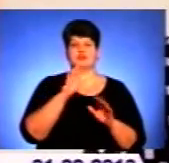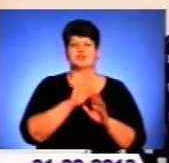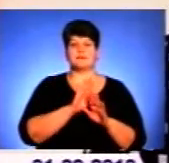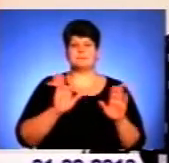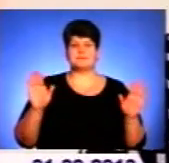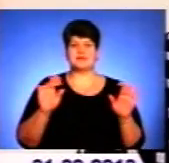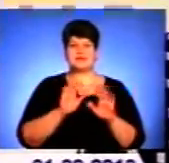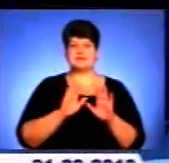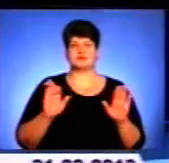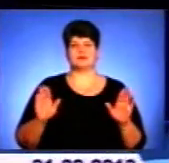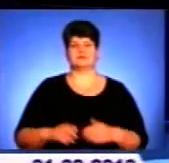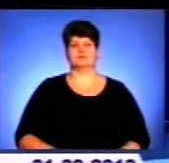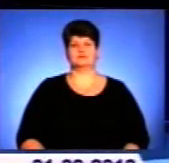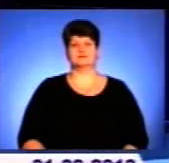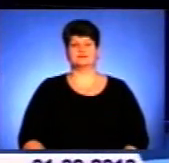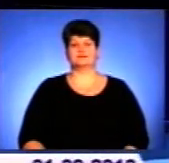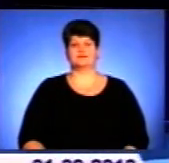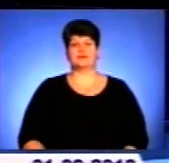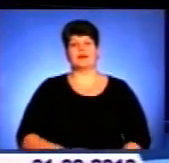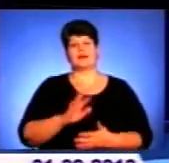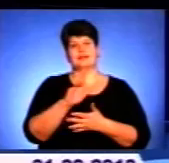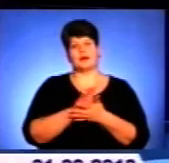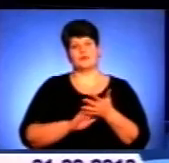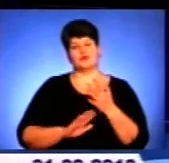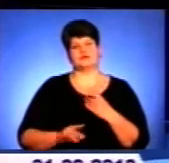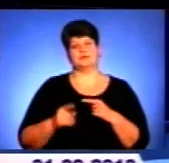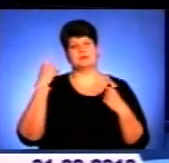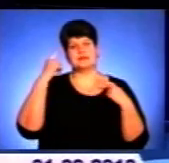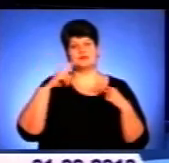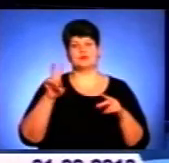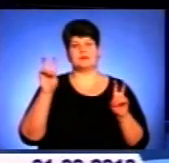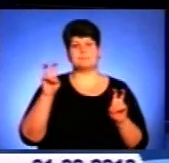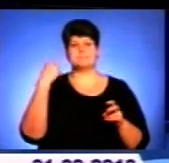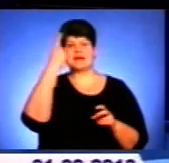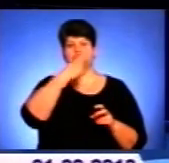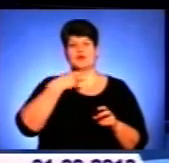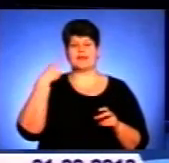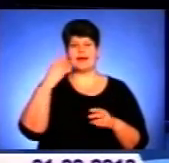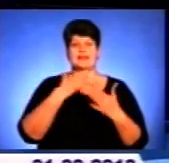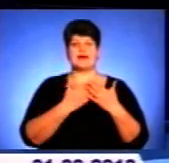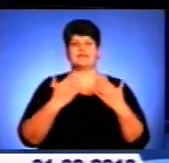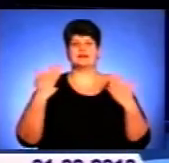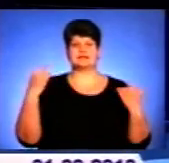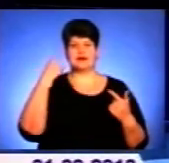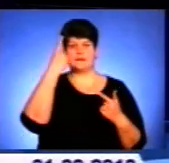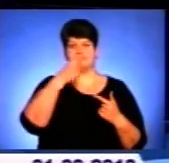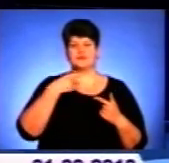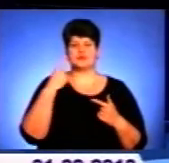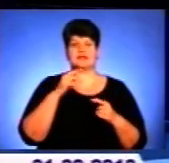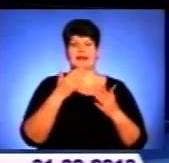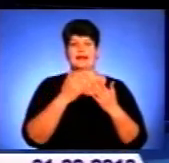авторська пісня. І далі продовжуємо мистецьку тему. Персональна виставка авторських ікон Михайла Кіцака